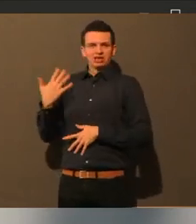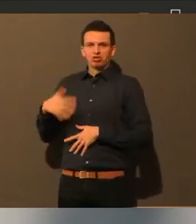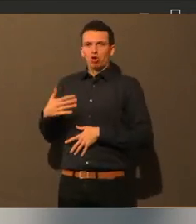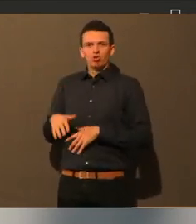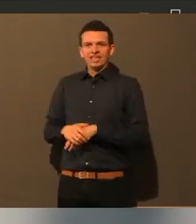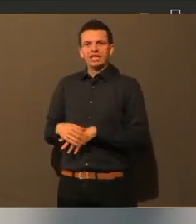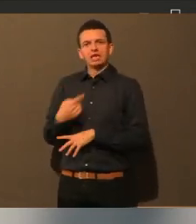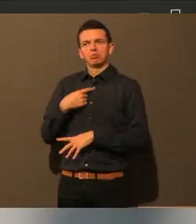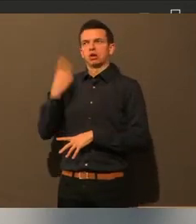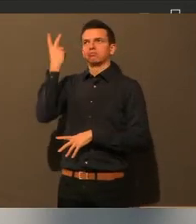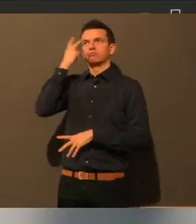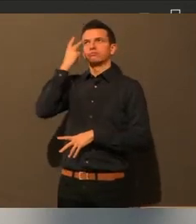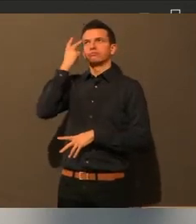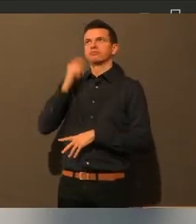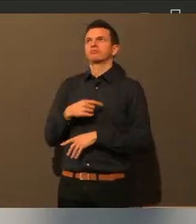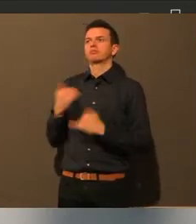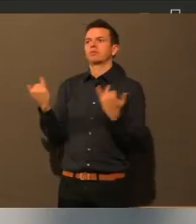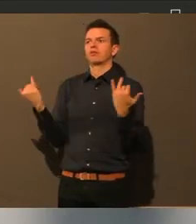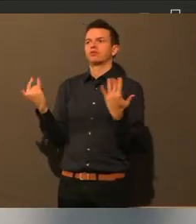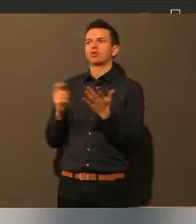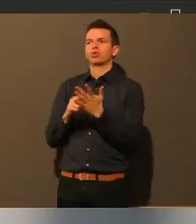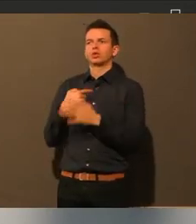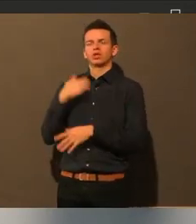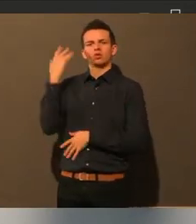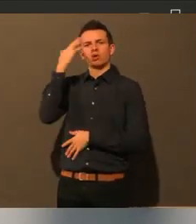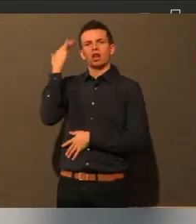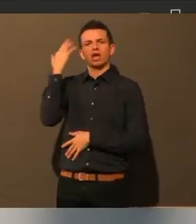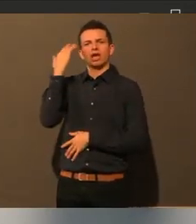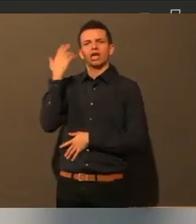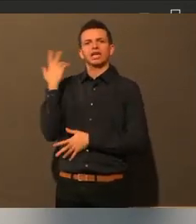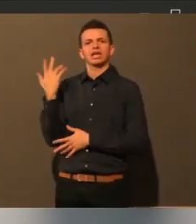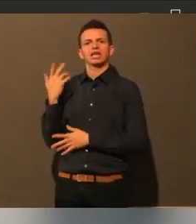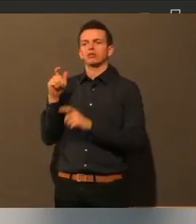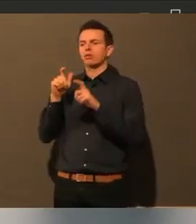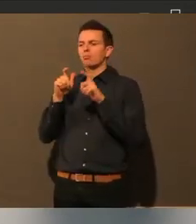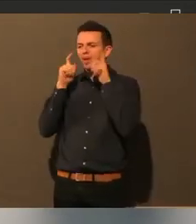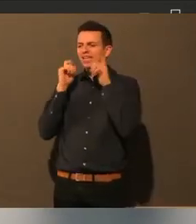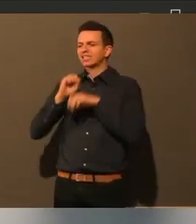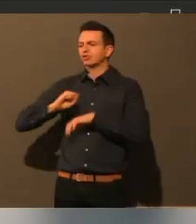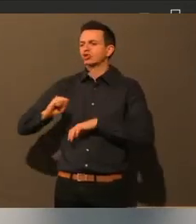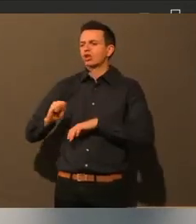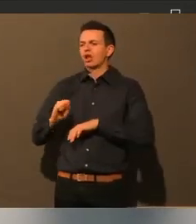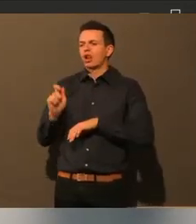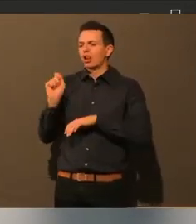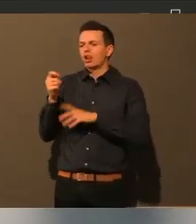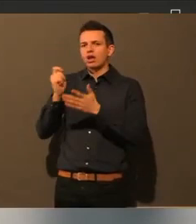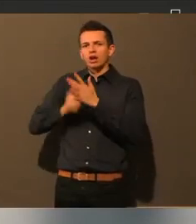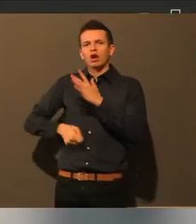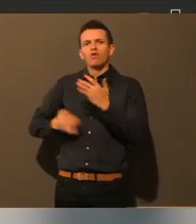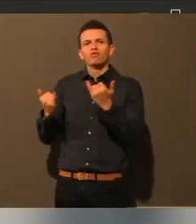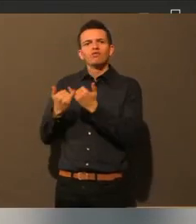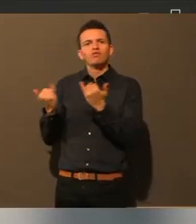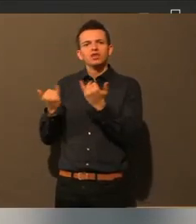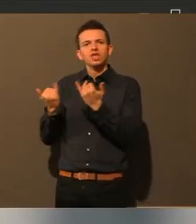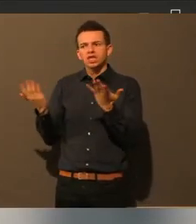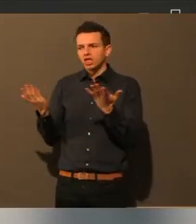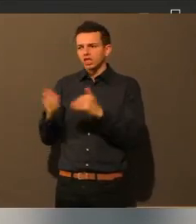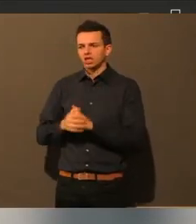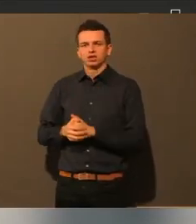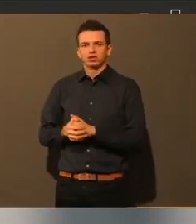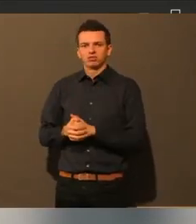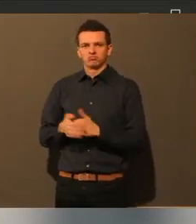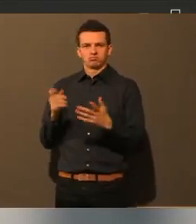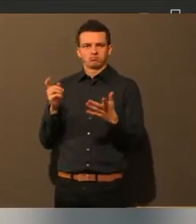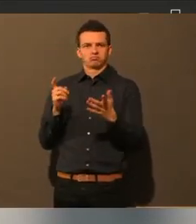tun, um schnell an eine Maske zu kommen? Und das war halt eben, die Zigarettenautomaten sind jetzt automatisch, man wählt sich da, glaube ich, eins aus und dann fährt es